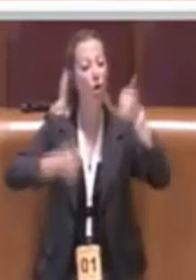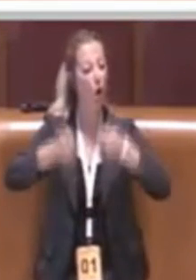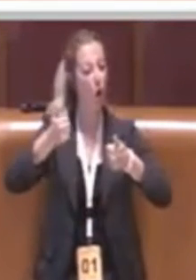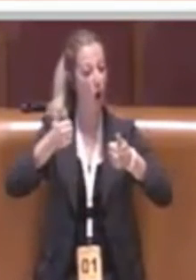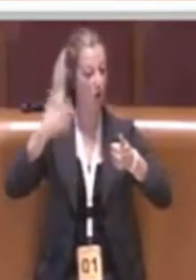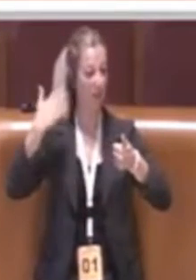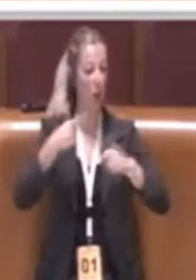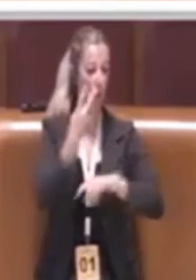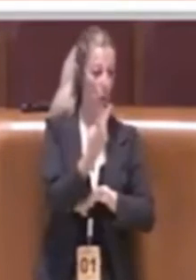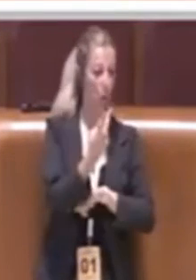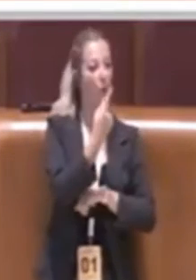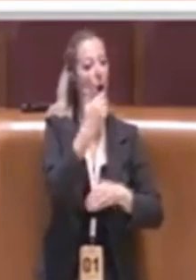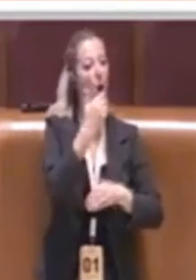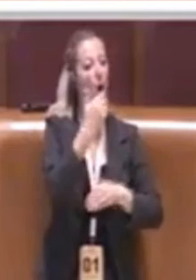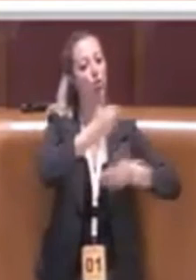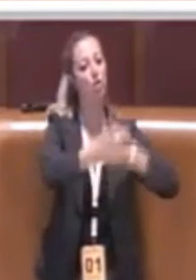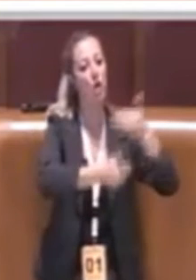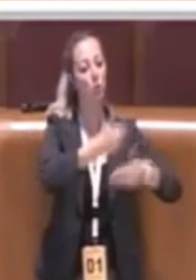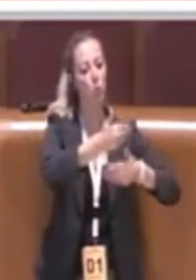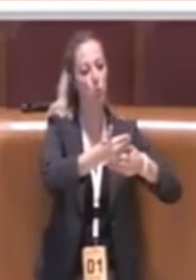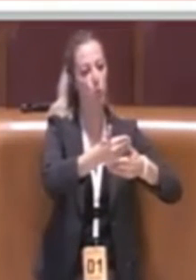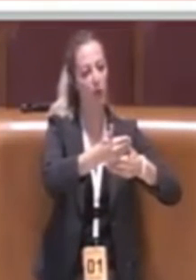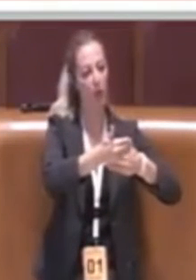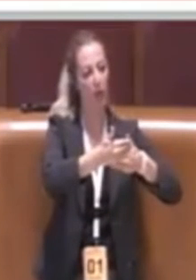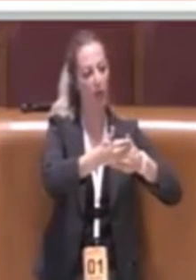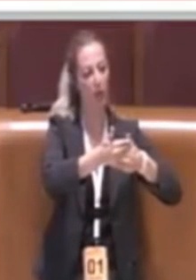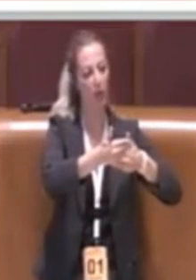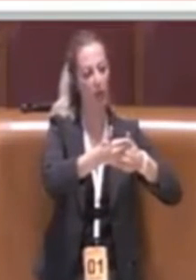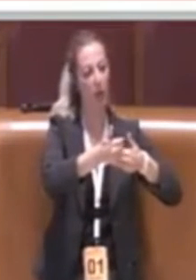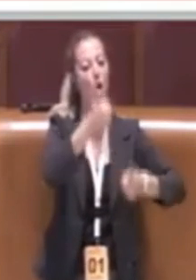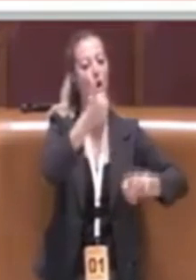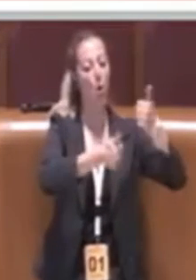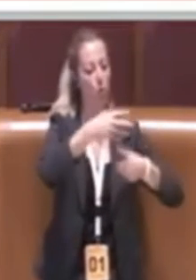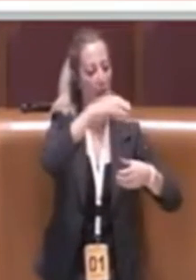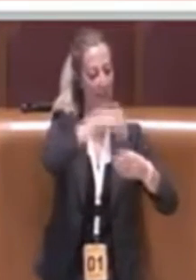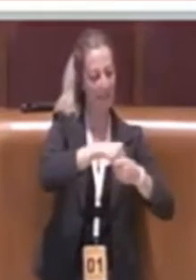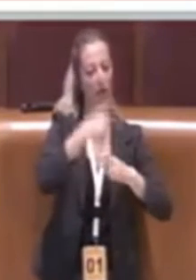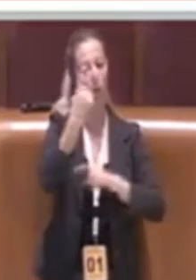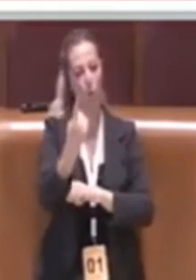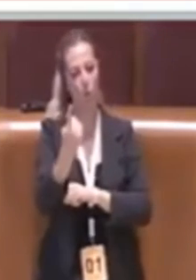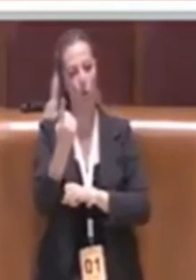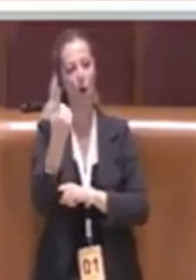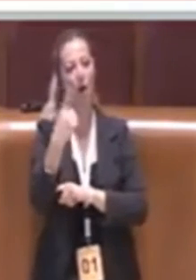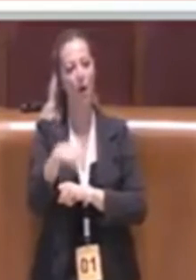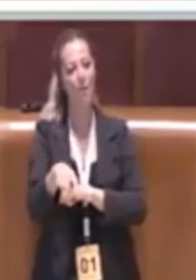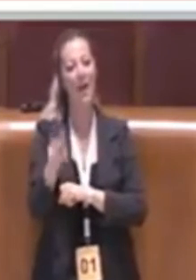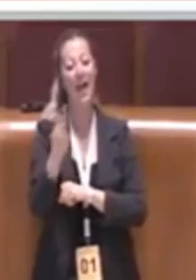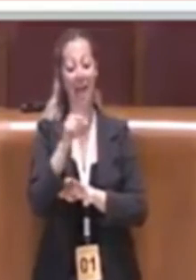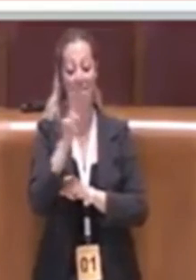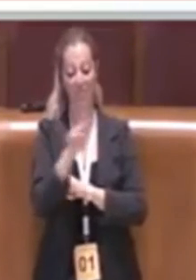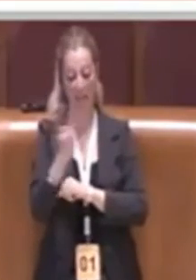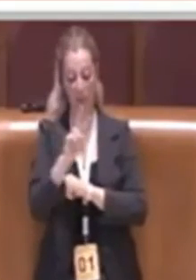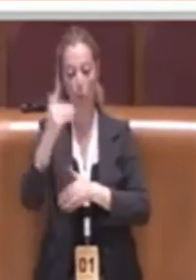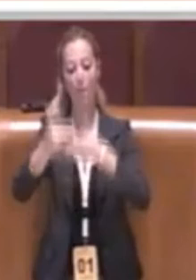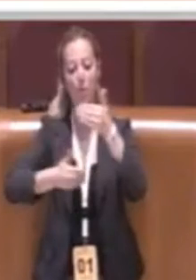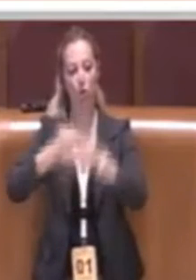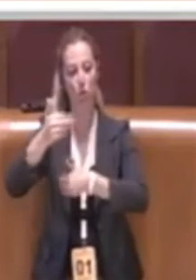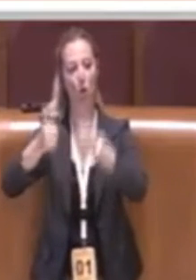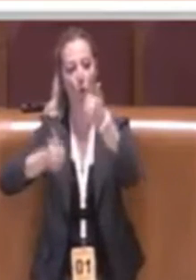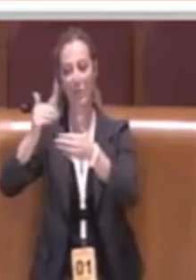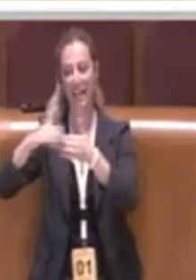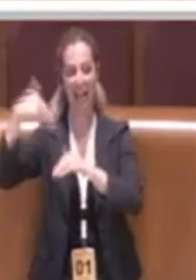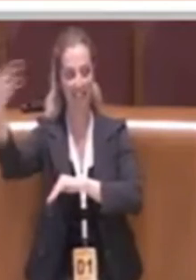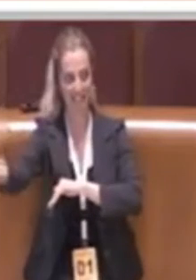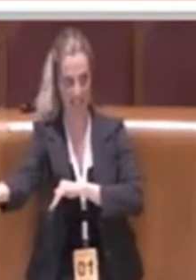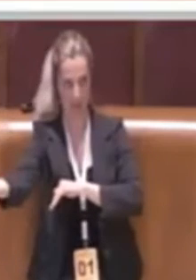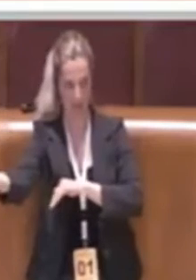uno per le procedure concorsuali interne e uno per le 22 procedure concorsuali esterne,